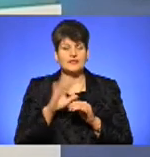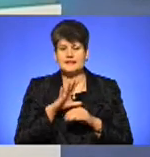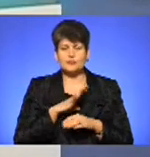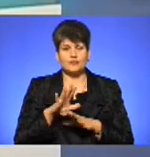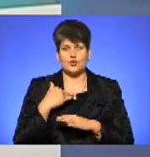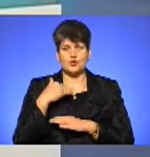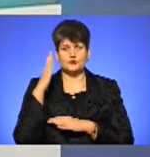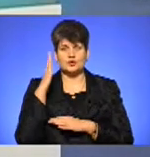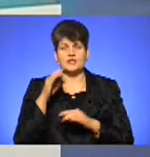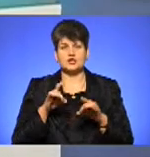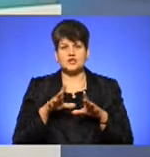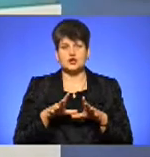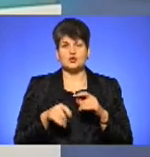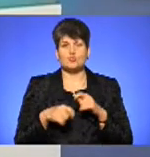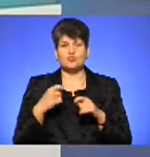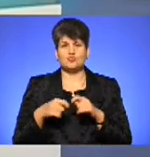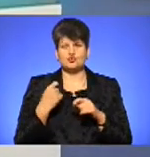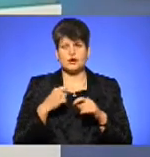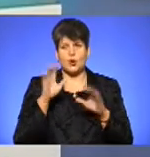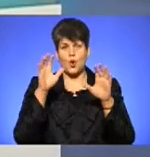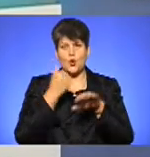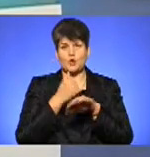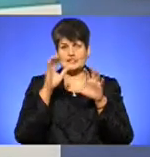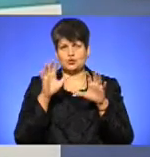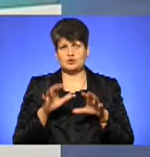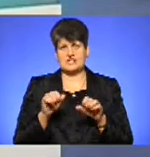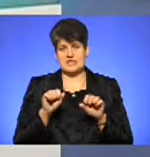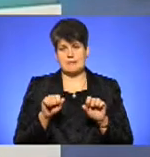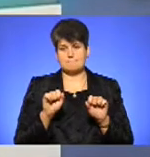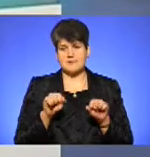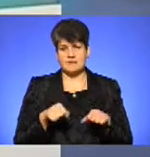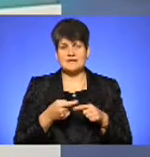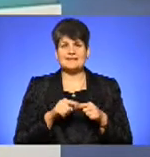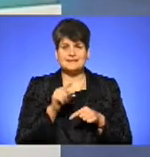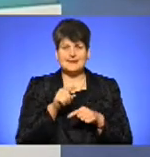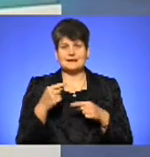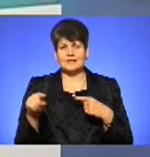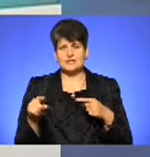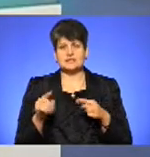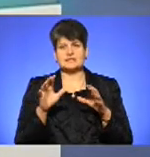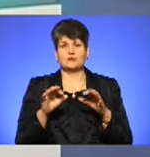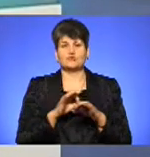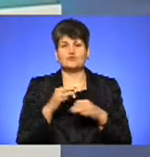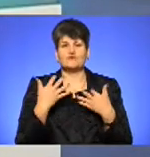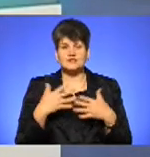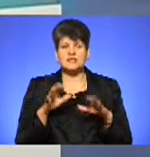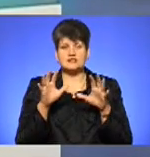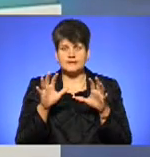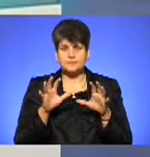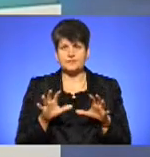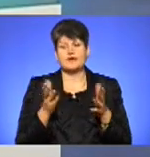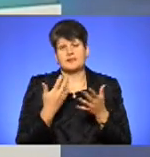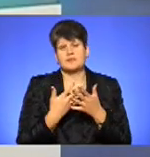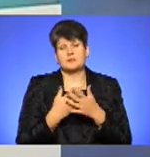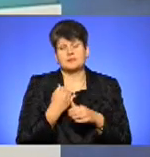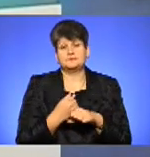що рішення, що порушує конституційні права. І цей інший законопроект, який вже закон, який, напевно,